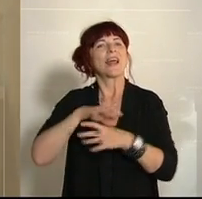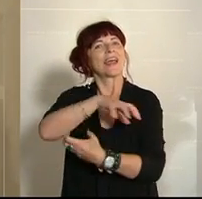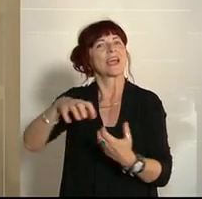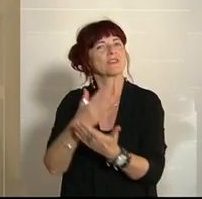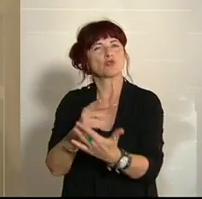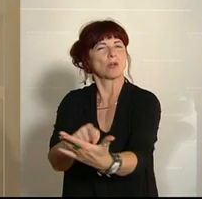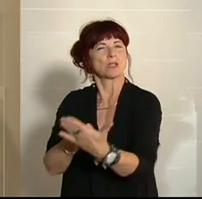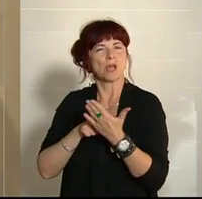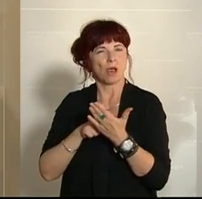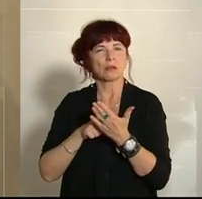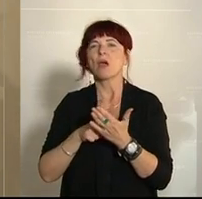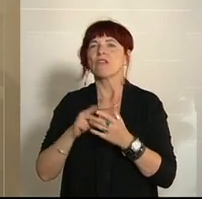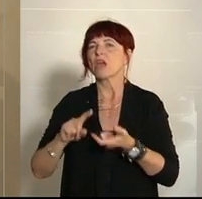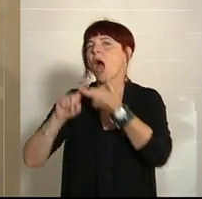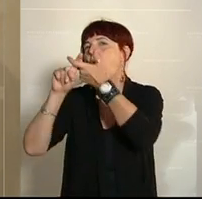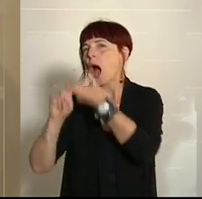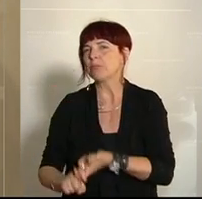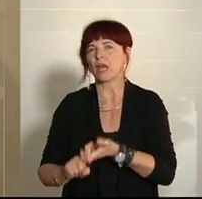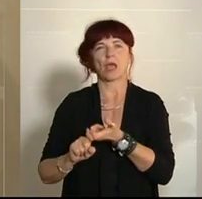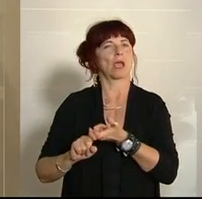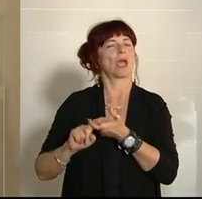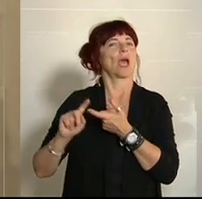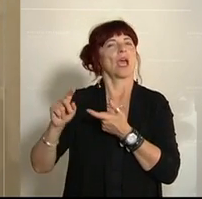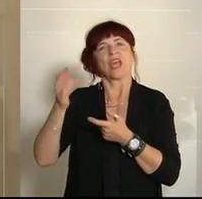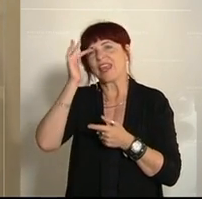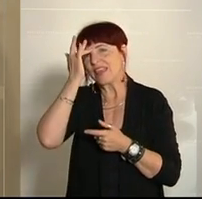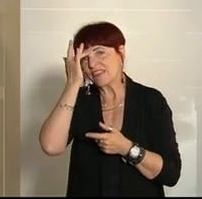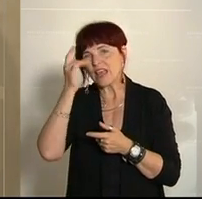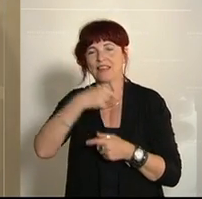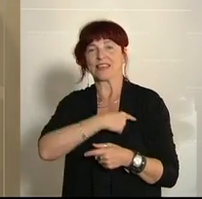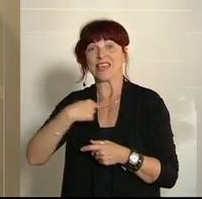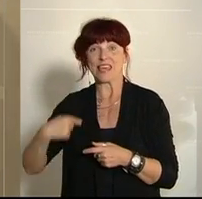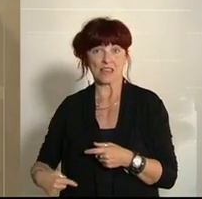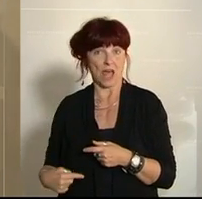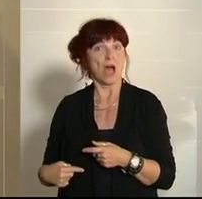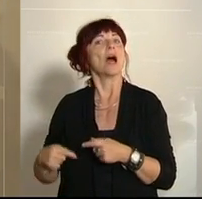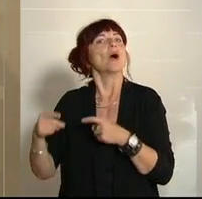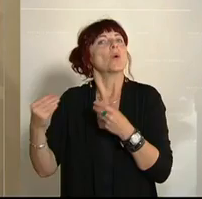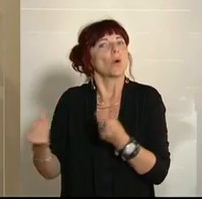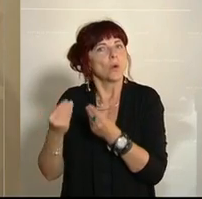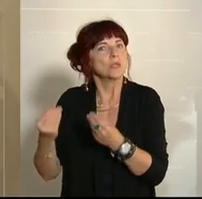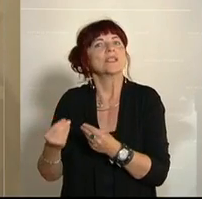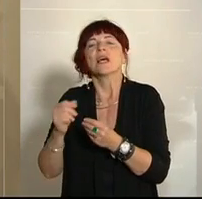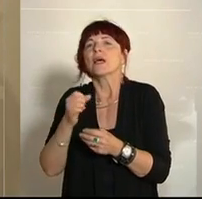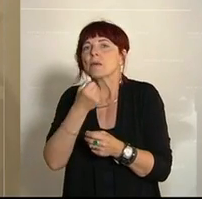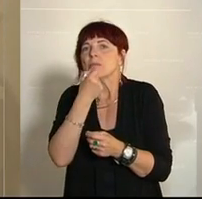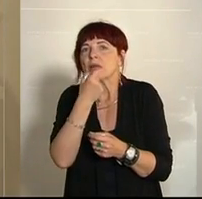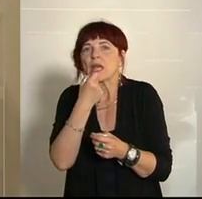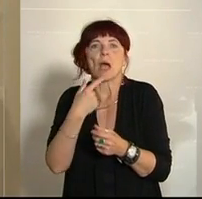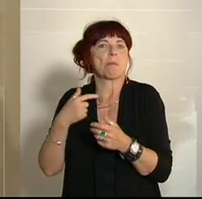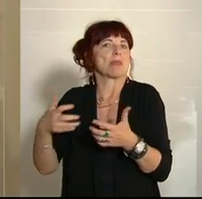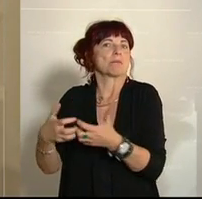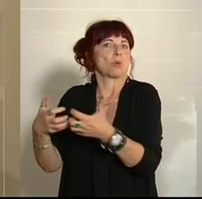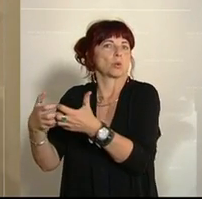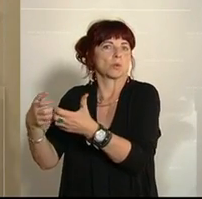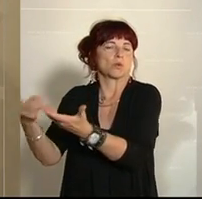Wirkstoffzulieferung aus dem fernen Osten, Indien und China vor allem sind. Und warum hat es so eine starke Produktionsverlagerung in